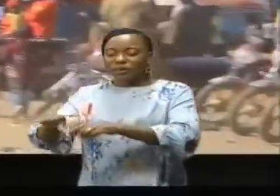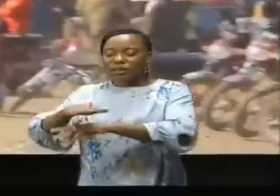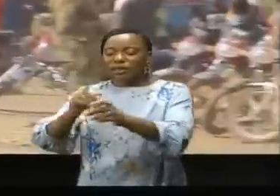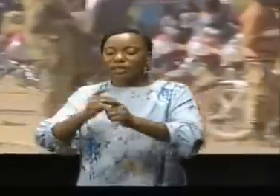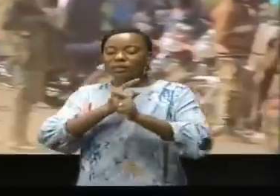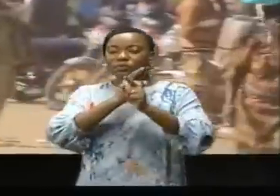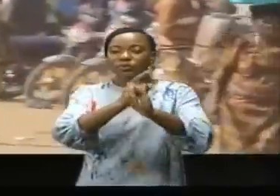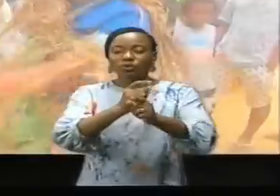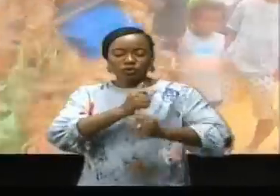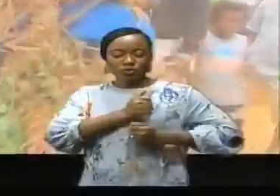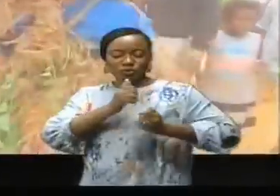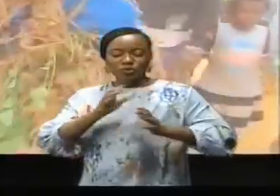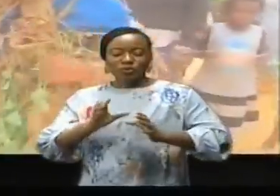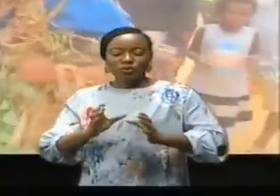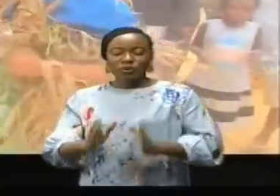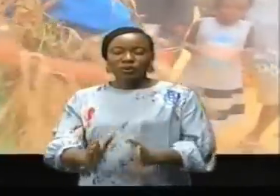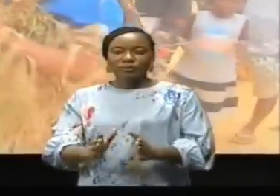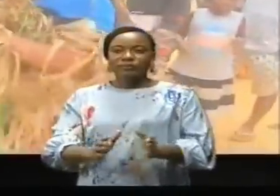de forces armées.